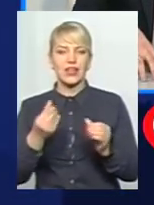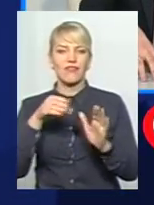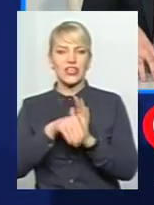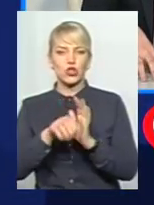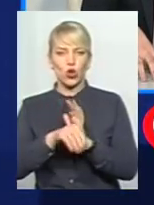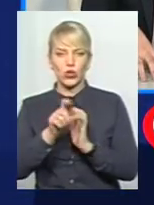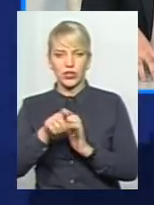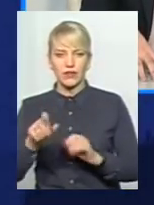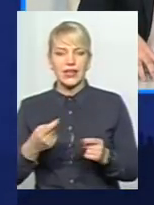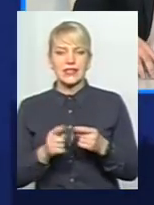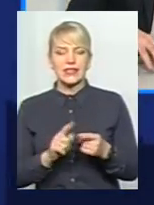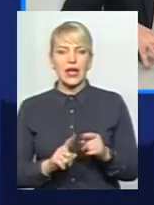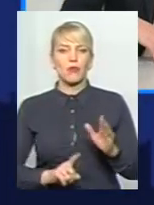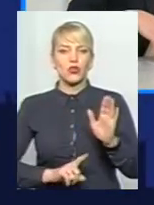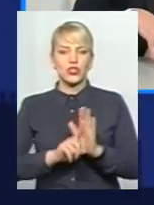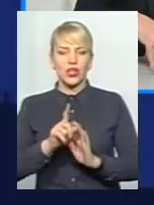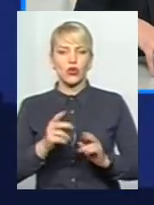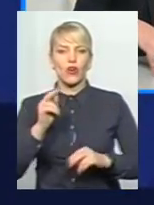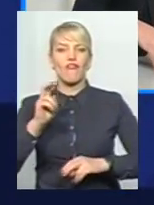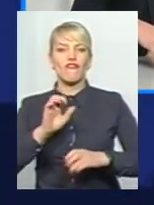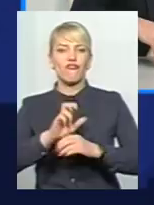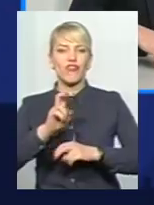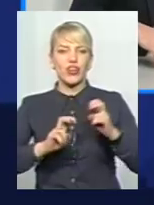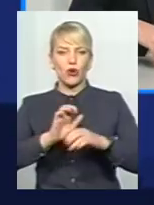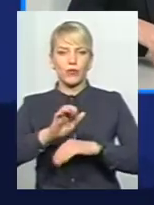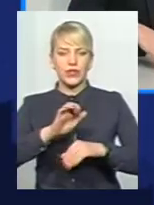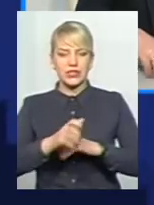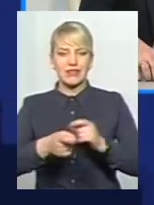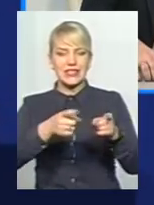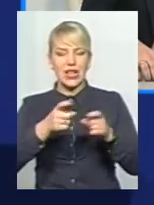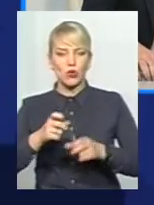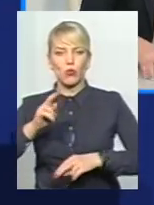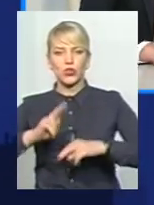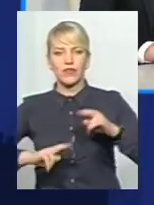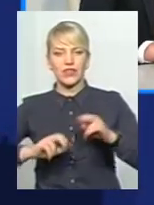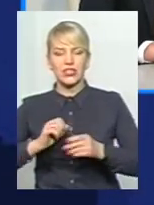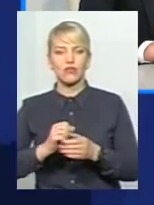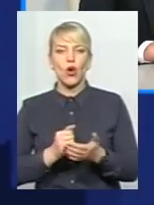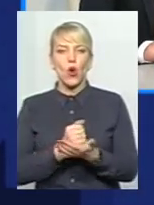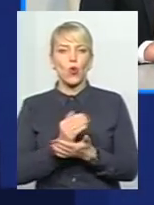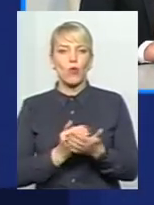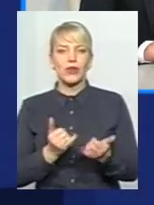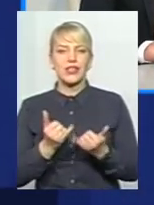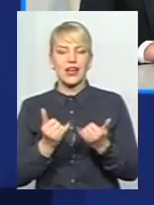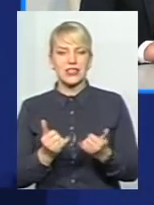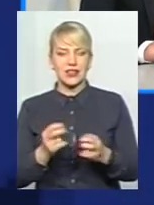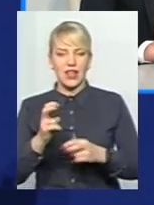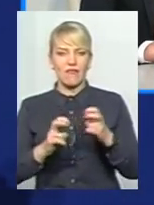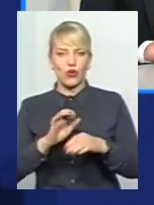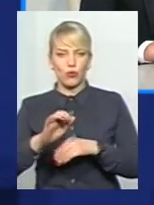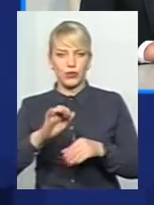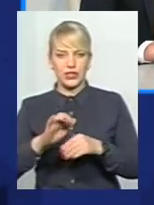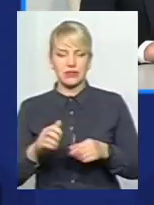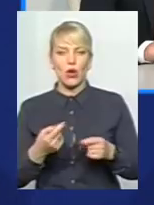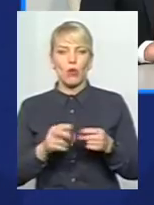початок безпосереднього виробництва, залучення і будівництва комунікацій для того виробництва. По плану, який ми